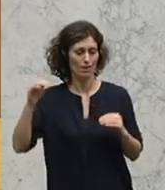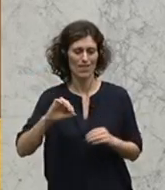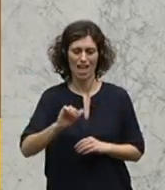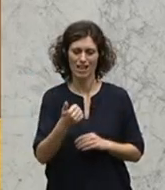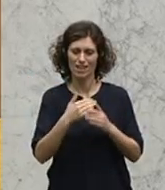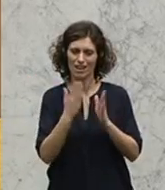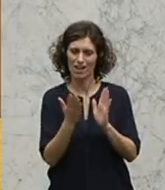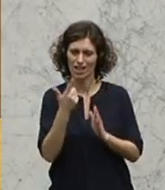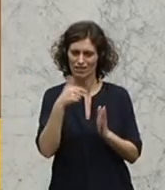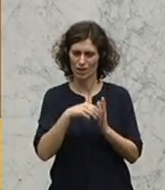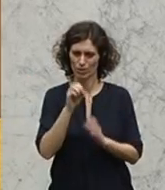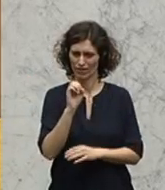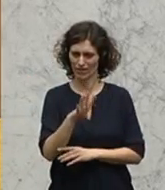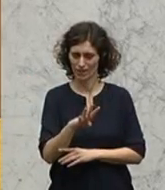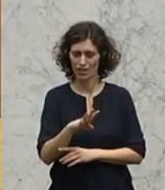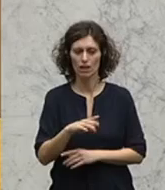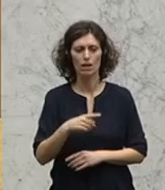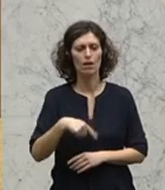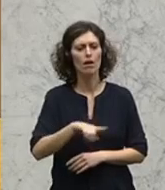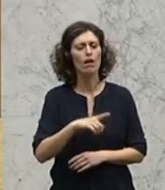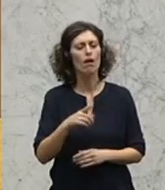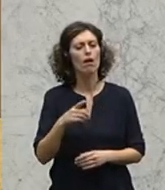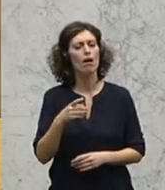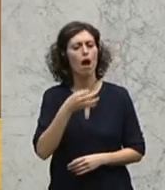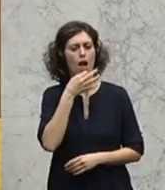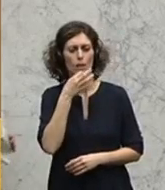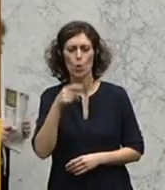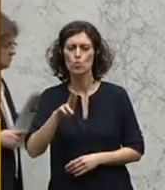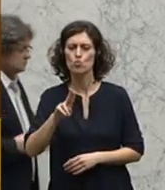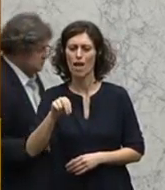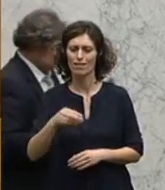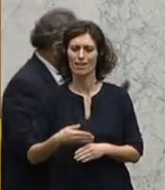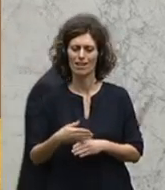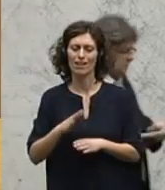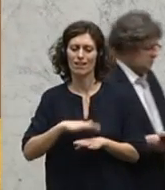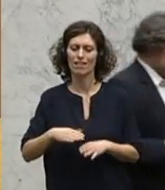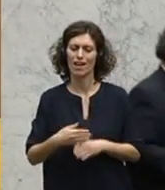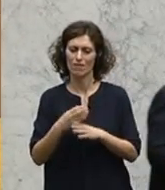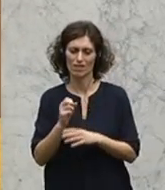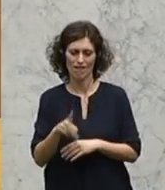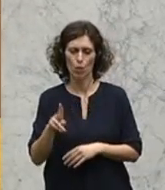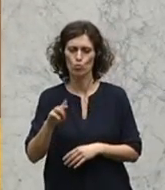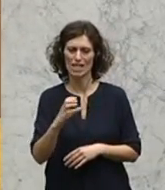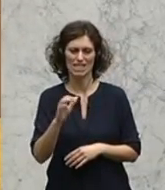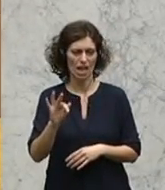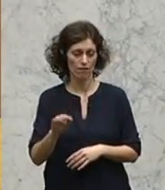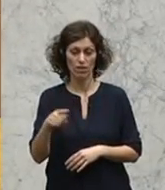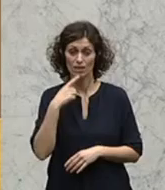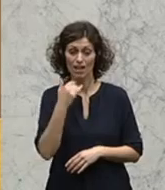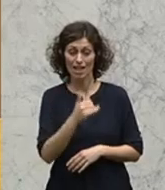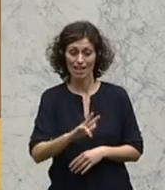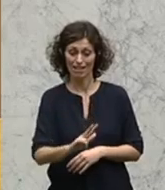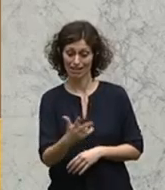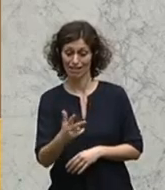Quartal 2014 heiratete nach Angaben des UN-Kinderhilfswerks UNICEF bereits jedes